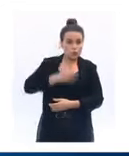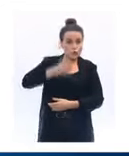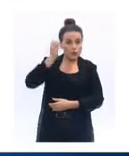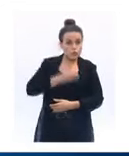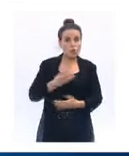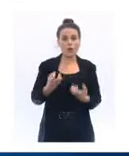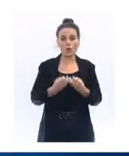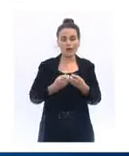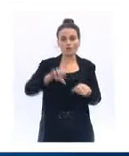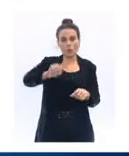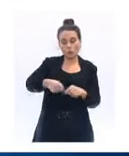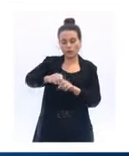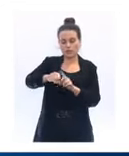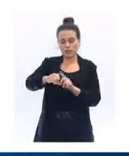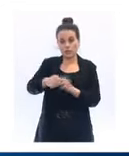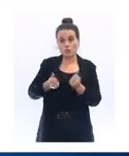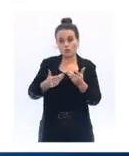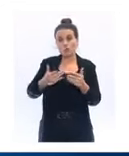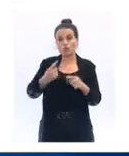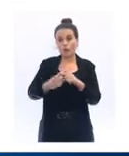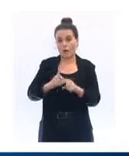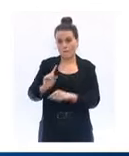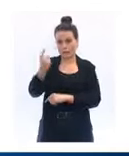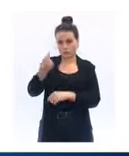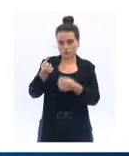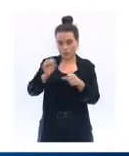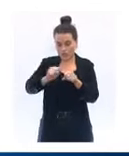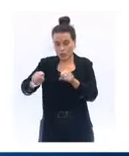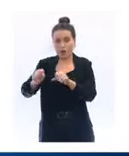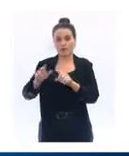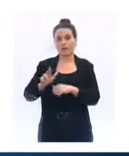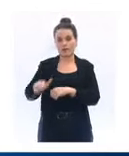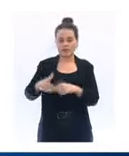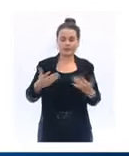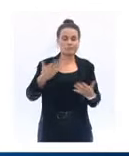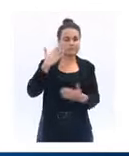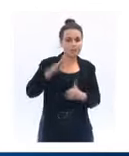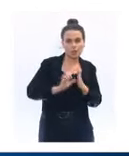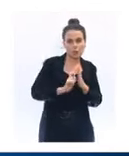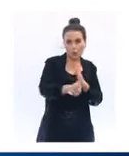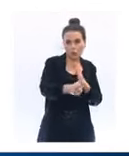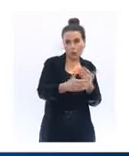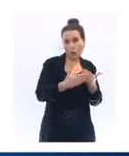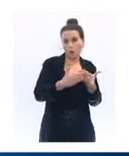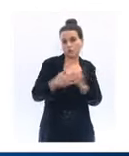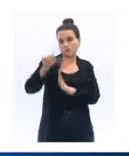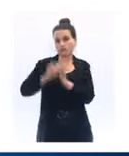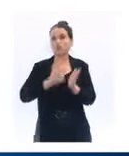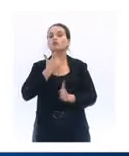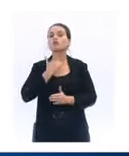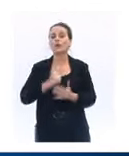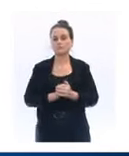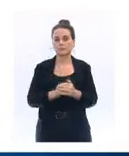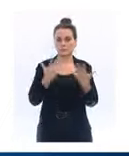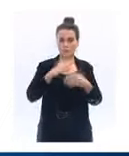touchées, comme les poignées de porte, sera réalisé plusieurs fois par jour. C'est un protocole, là encore, qui rappelle ce que nous faisions en juin. Le